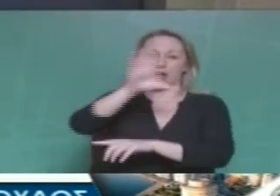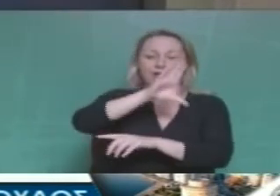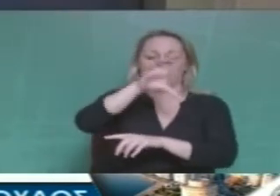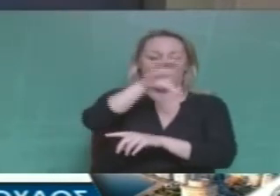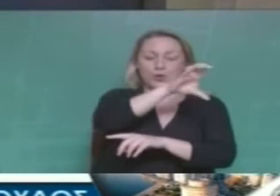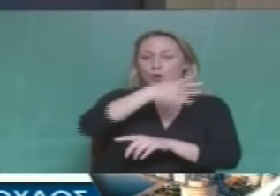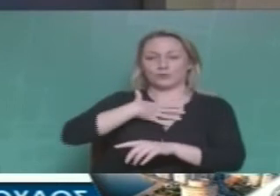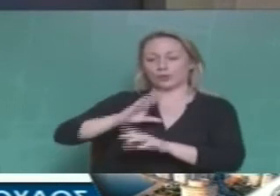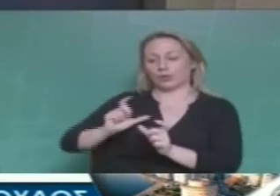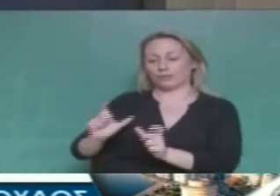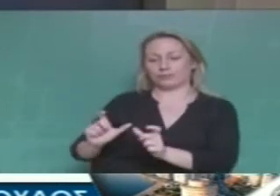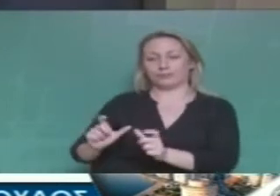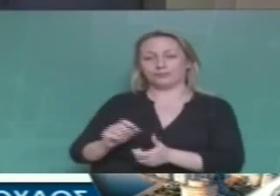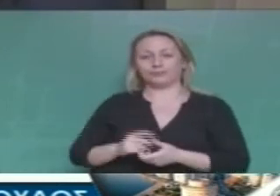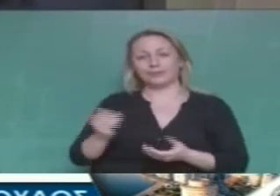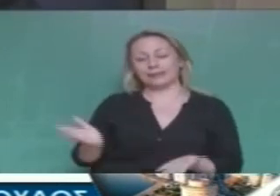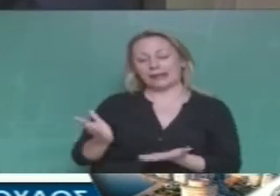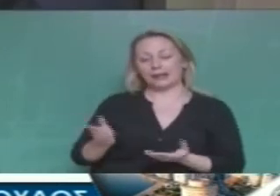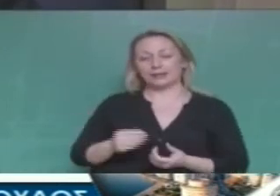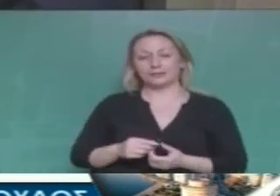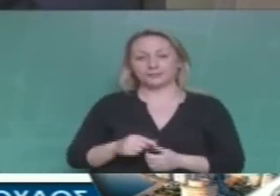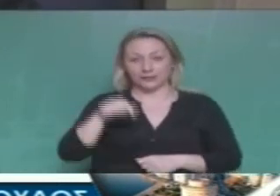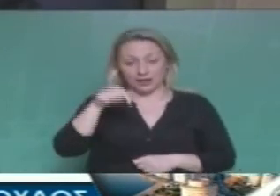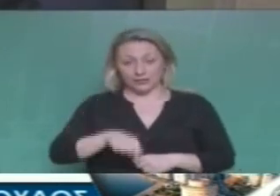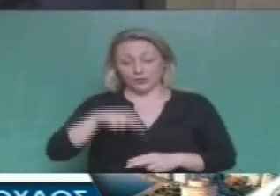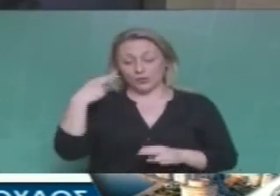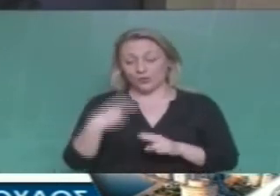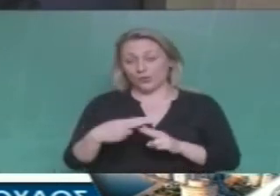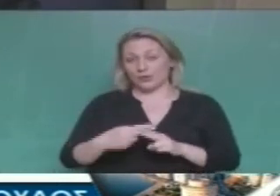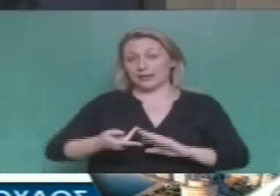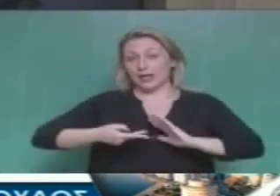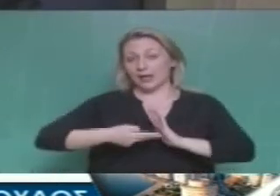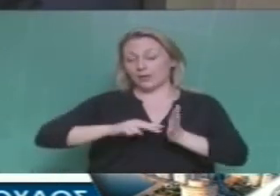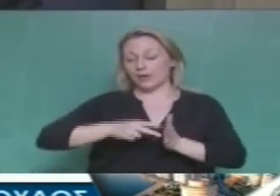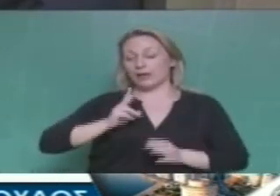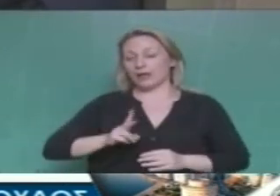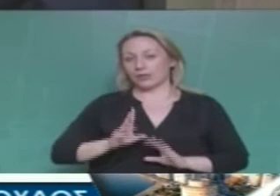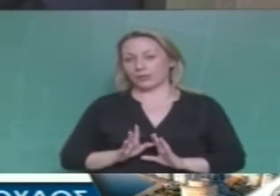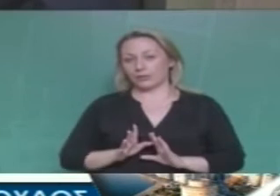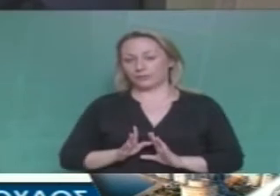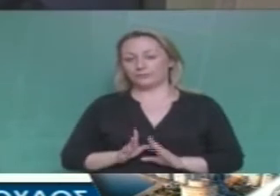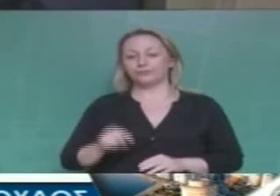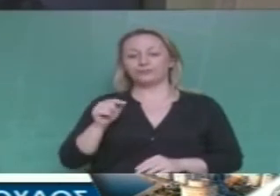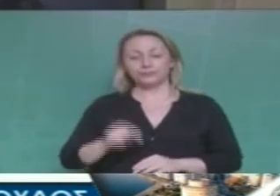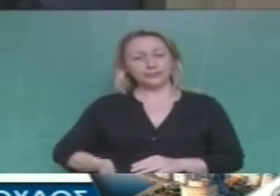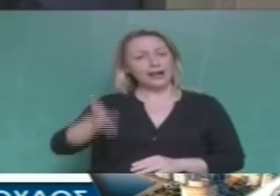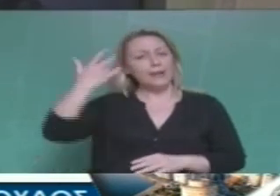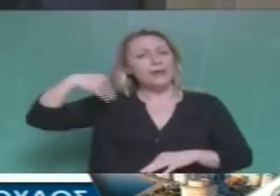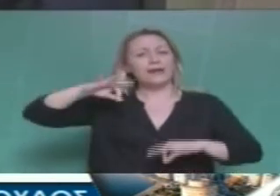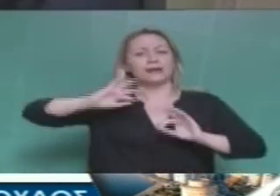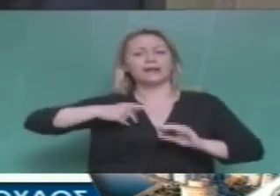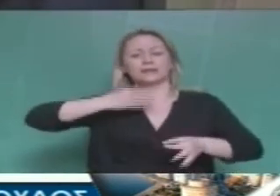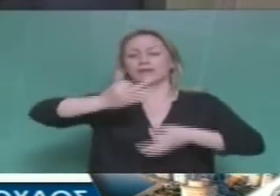Βεβαίως η κατάσταση είναι και κρίσιμη και επικίνδυνη. Και το λέγαμε από πολύ παλιά όταν άλλοι προσπαθούσαν να καθησυχάσουν